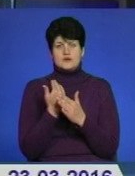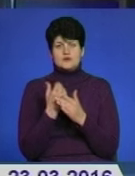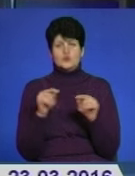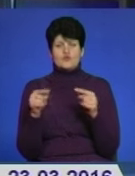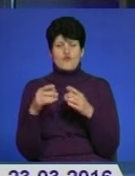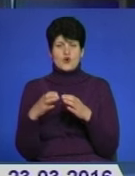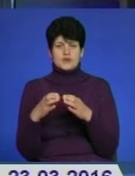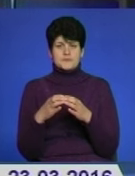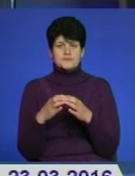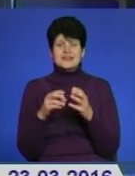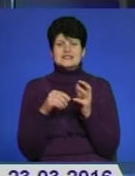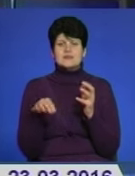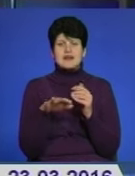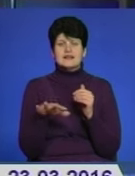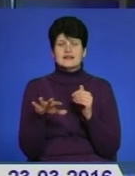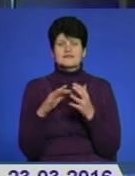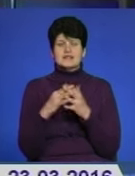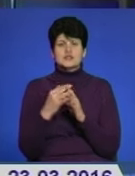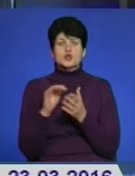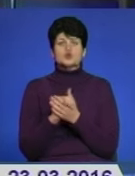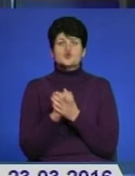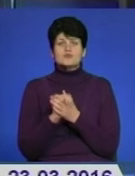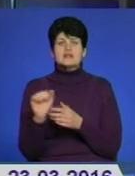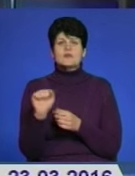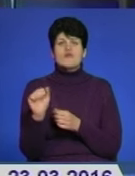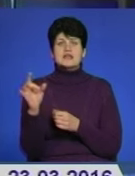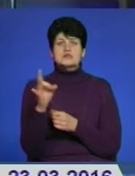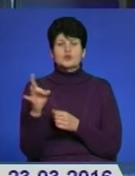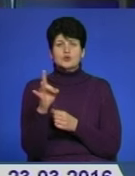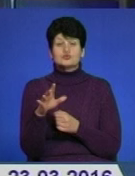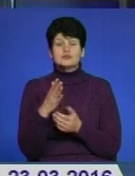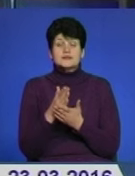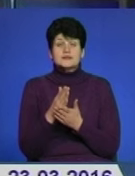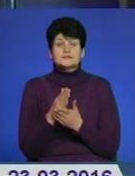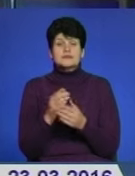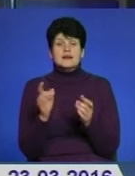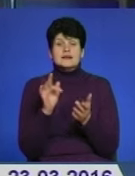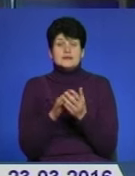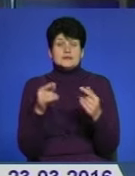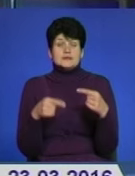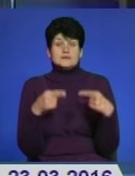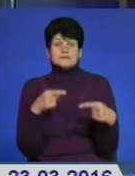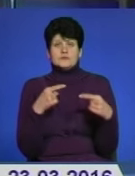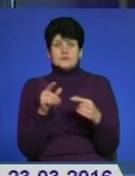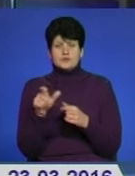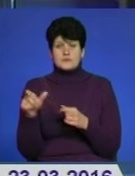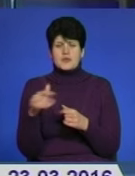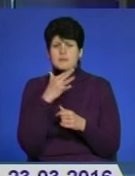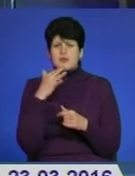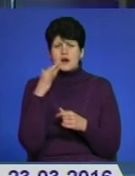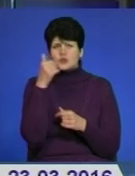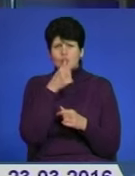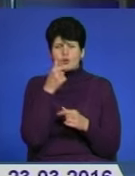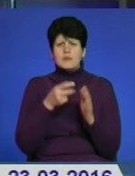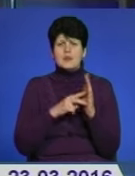Земельна ділянка у центрі селища Дружба Теребовлянського району стала епіцентром дискусій у громаді. Багато років цю територію